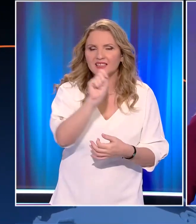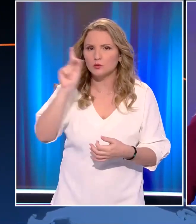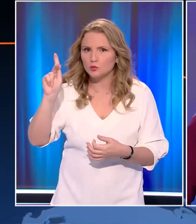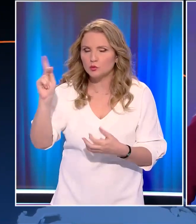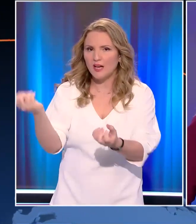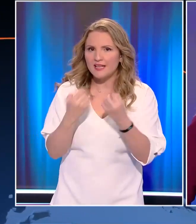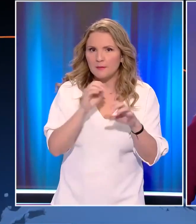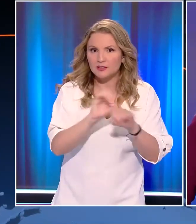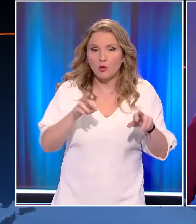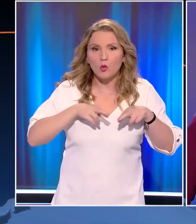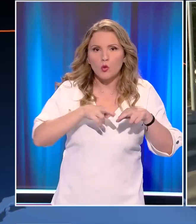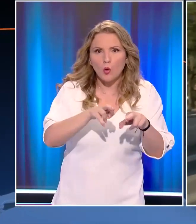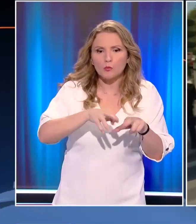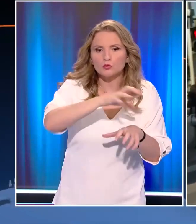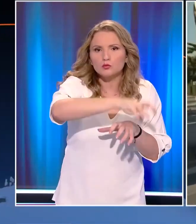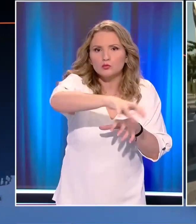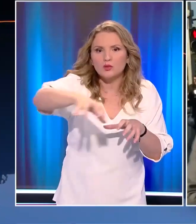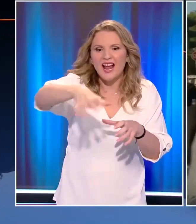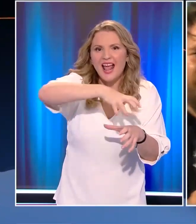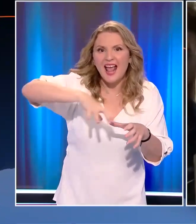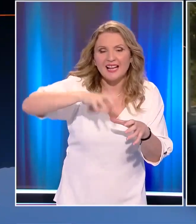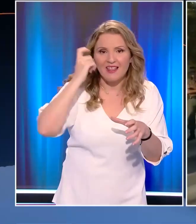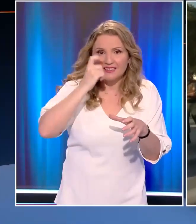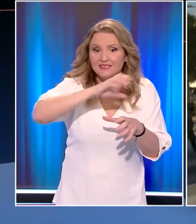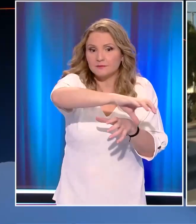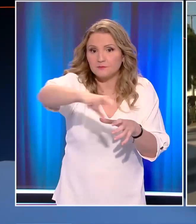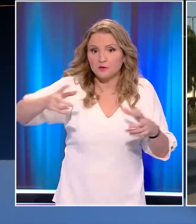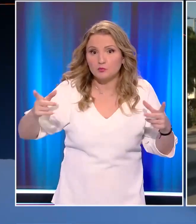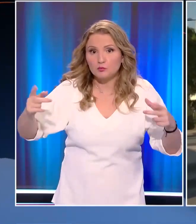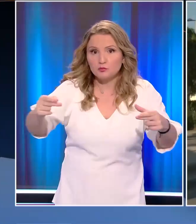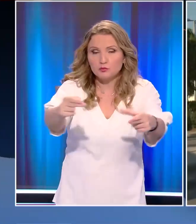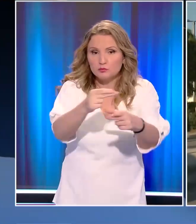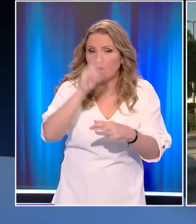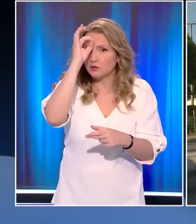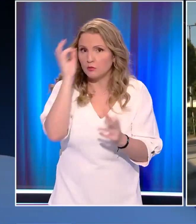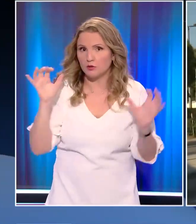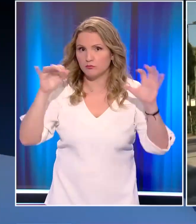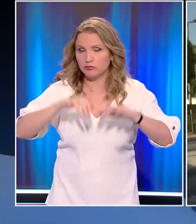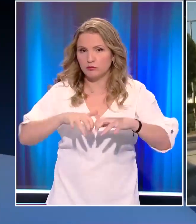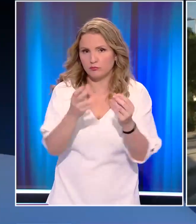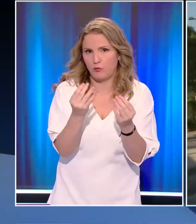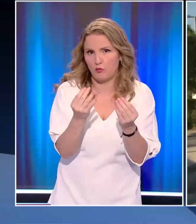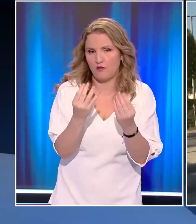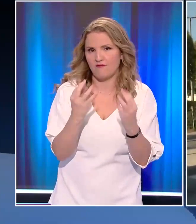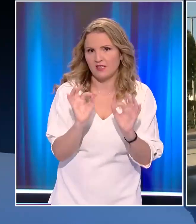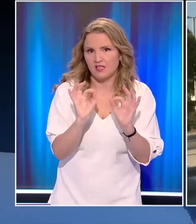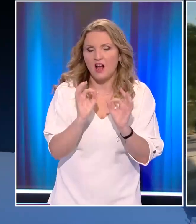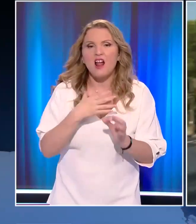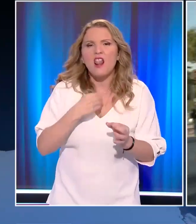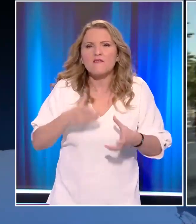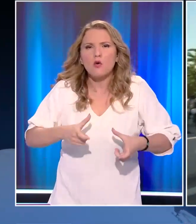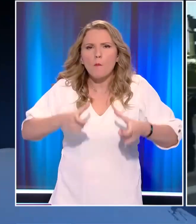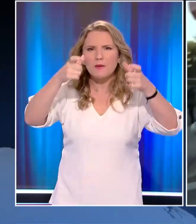Και ήδη οι δρόμοι γύρω από την έκθεση Δέσποινα έχουν κλείσει καθώς υπάρχει ισχυρή αστυνομική παρουσία γύρω από την έκθεση. Σε εξέλιξη στον Λευκό